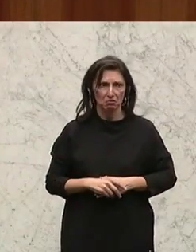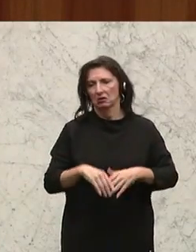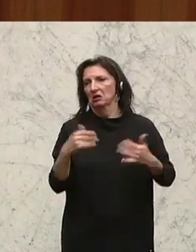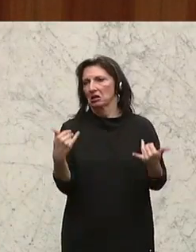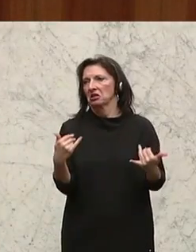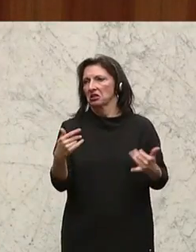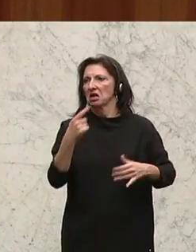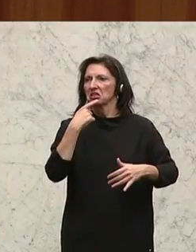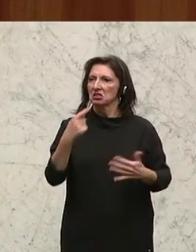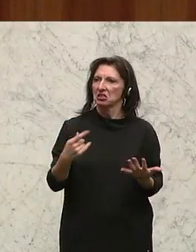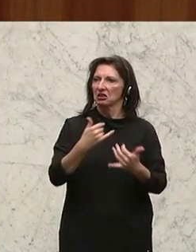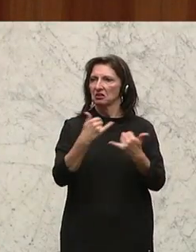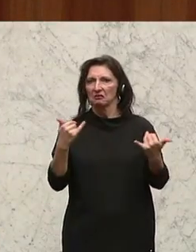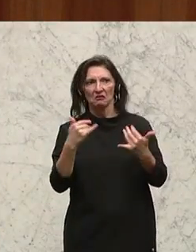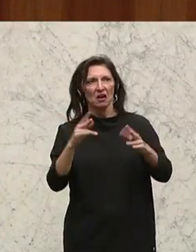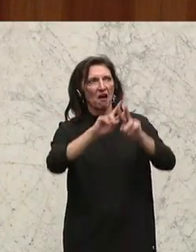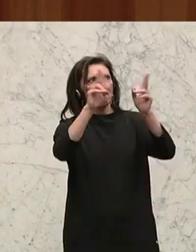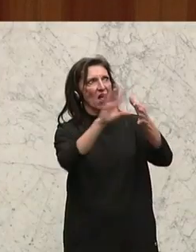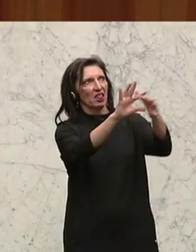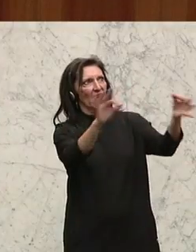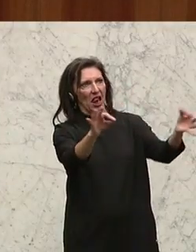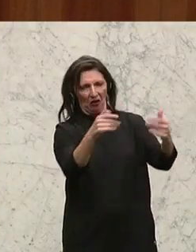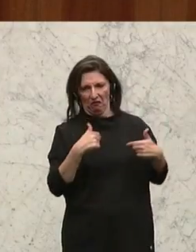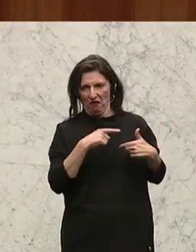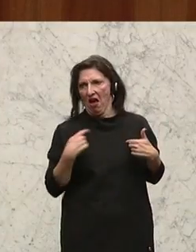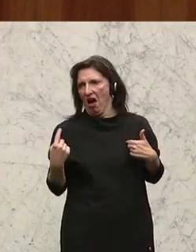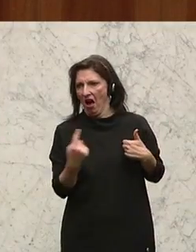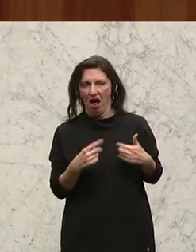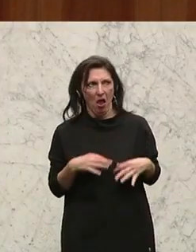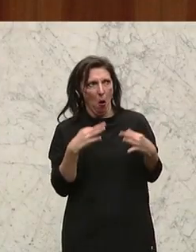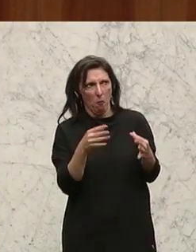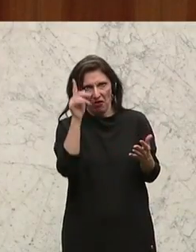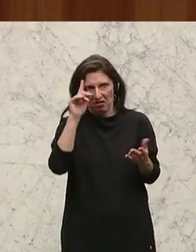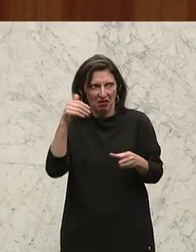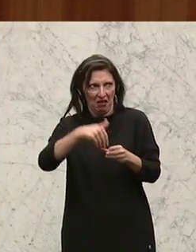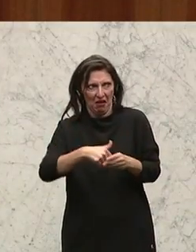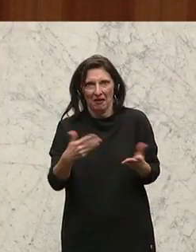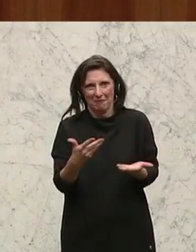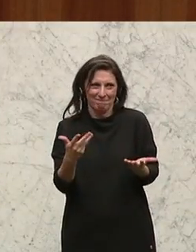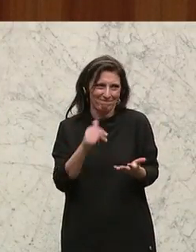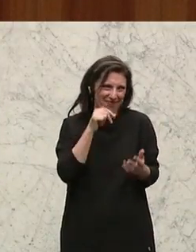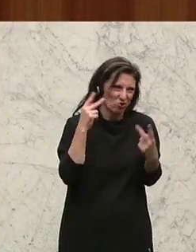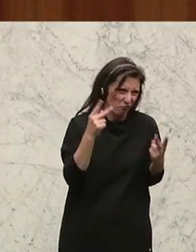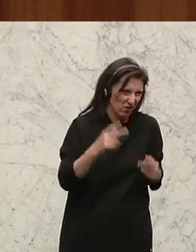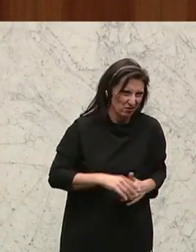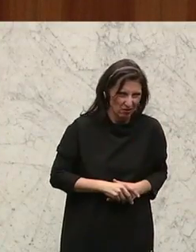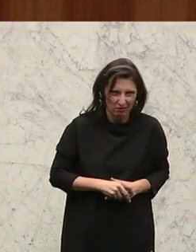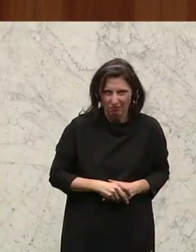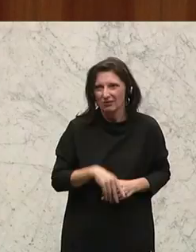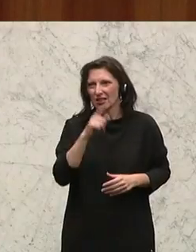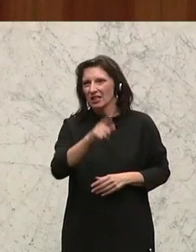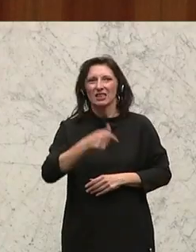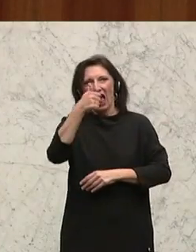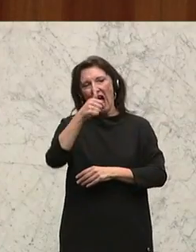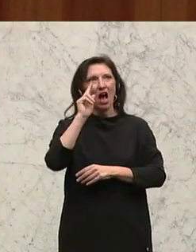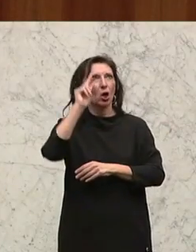heute nennt, als Opfer der monotheistischen Weltreligionen. Und da haben die Tiere ja nicht an und für sich dieses Stellungsmerkmal. Die monotheistischen